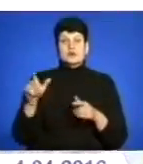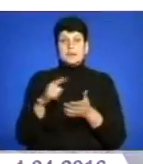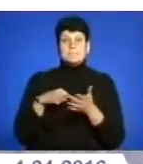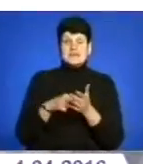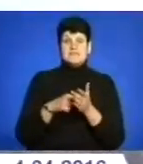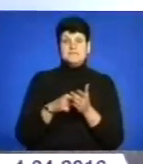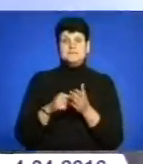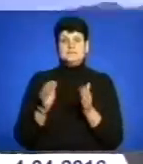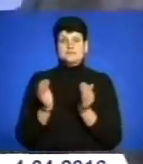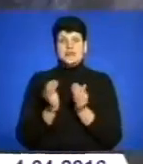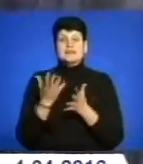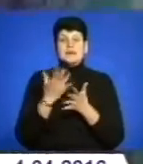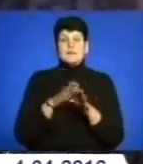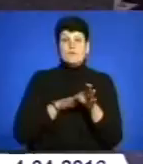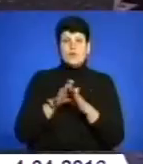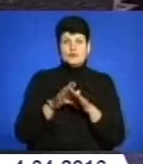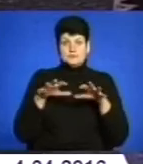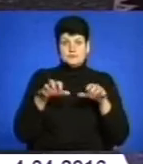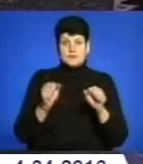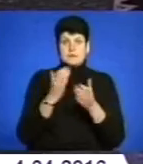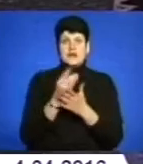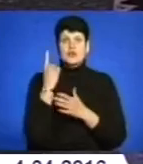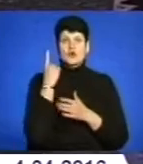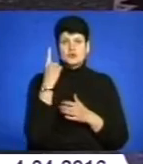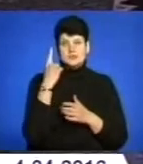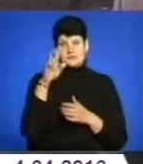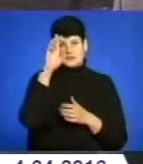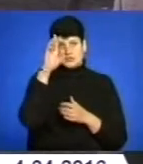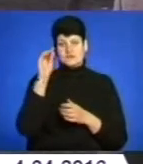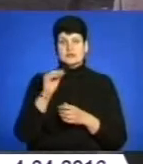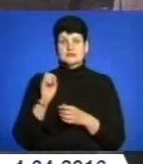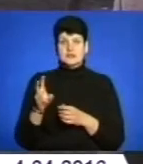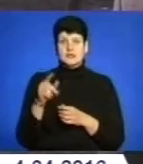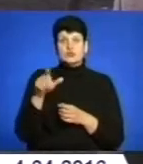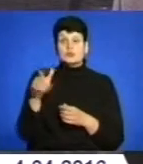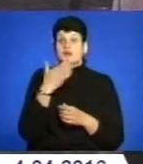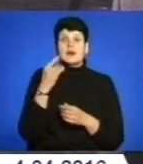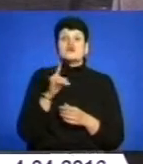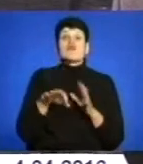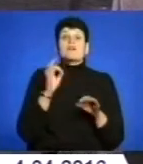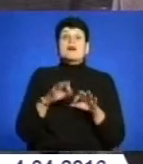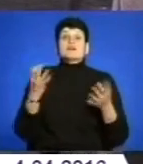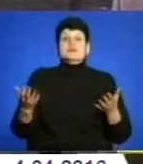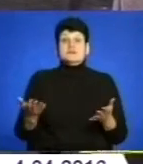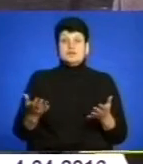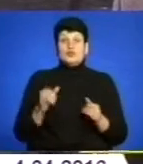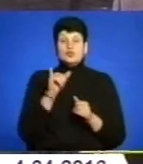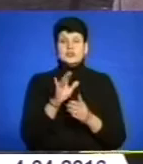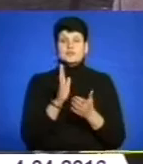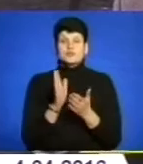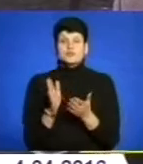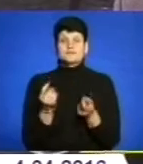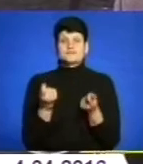районах, де абсолютну монополію має лише один комунальний жек. Мешканцям немає з чого вибирати. Тобто в них буде трошки